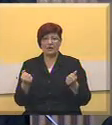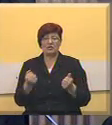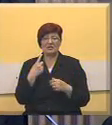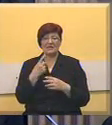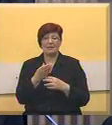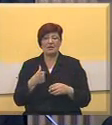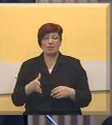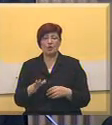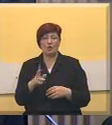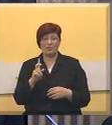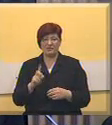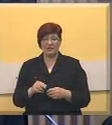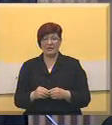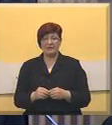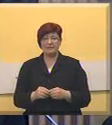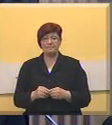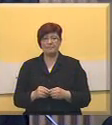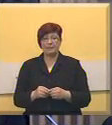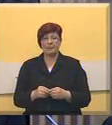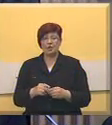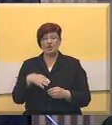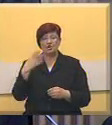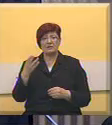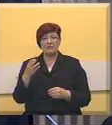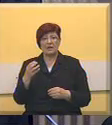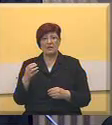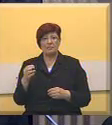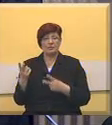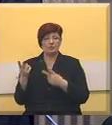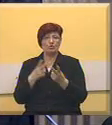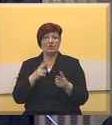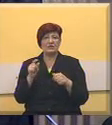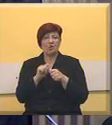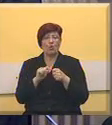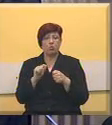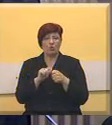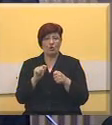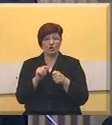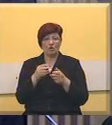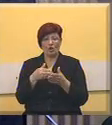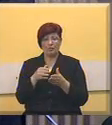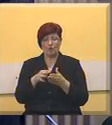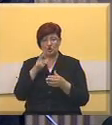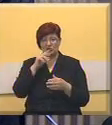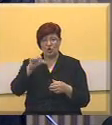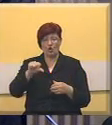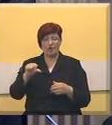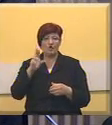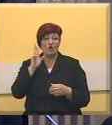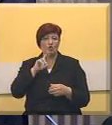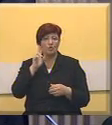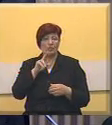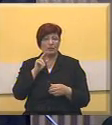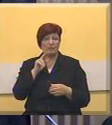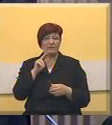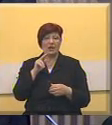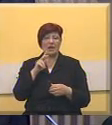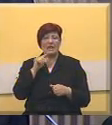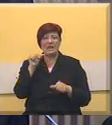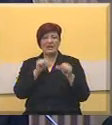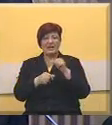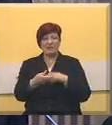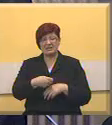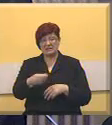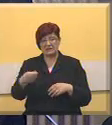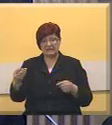poljoprivrednika, što dalje doprinusi uštedi u potrošiti goriva, djubriva, hemijskih i hemijskih